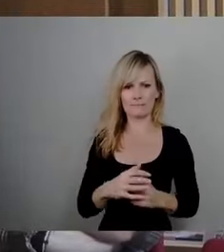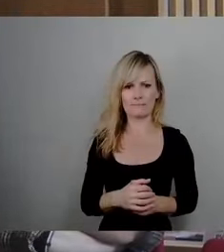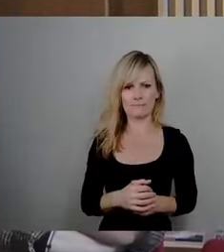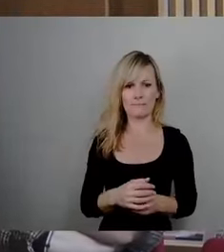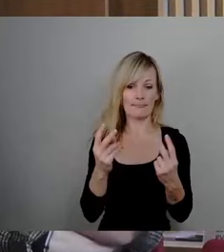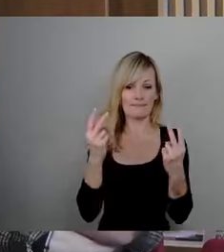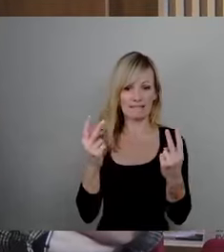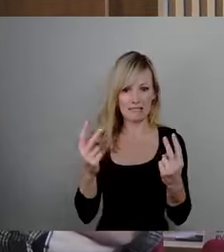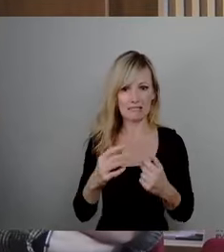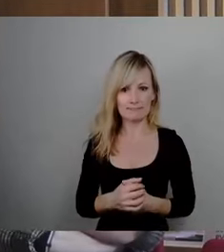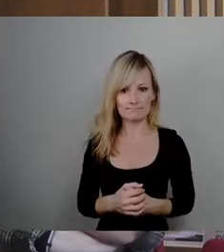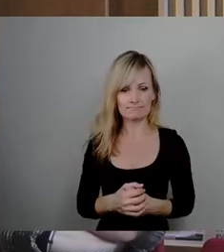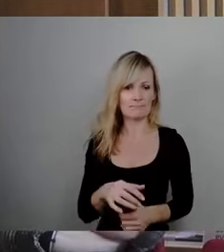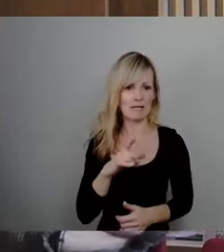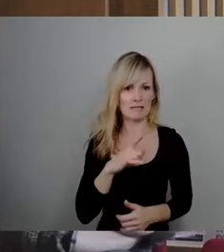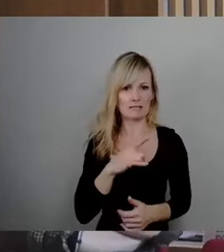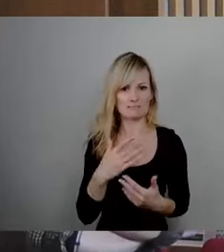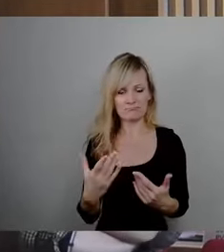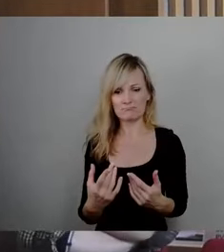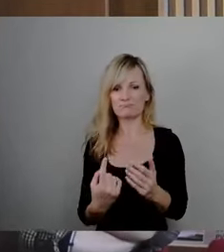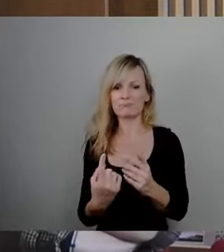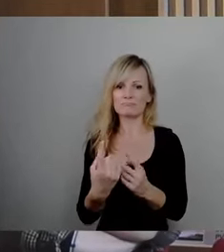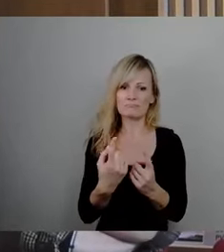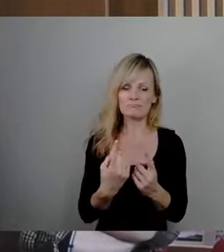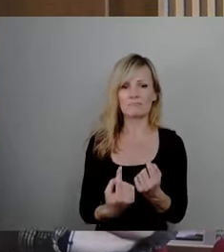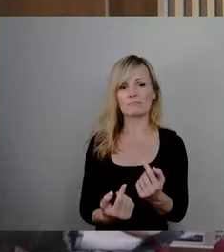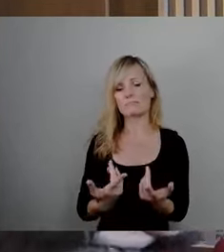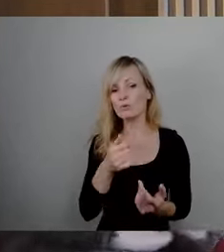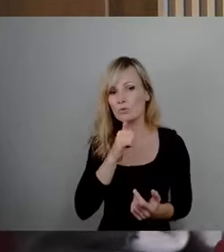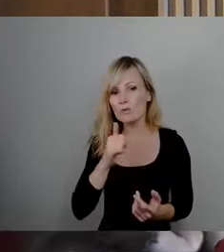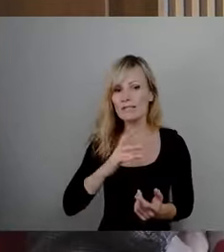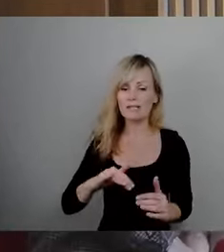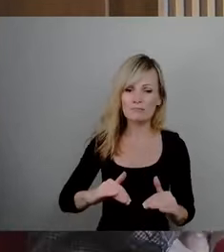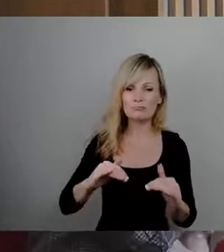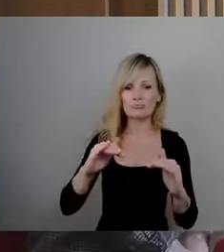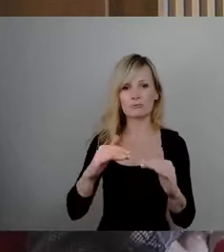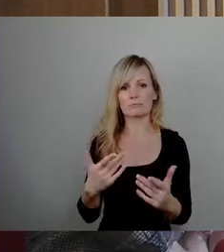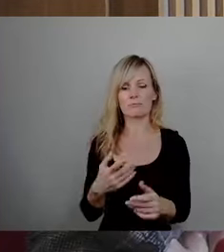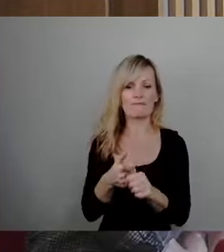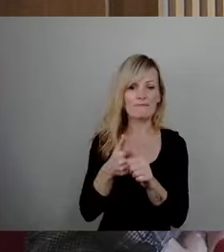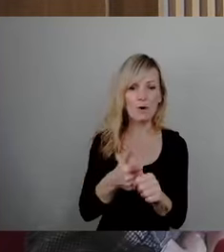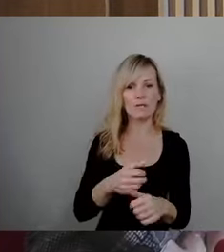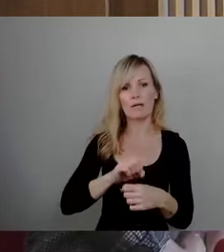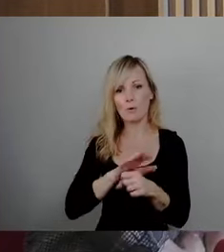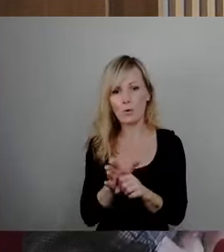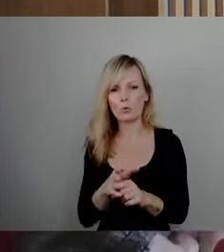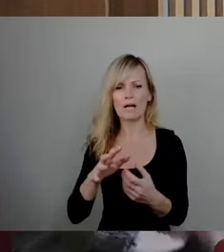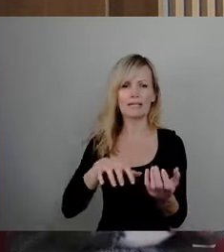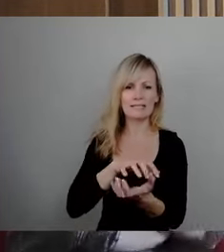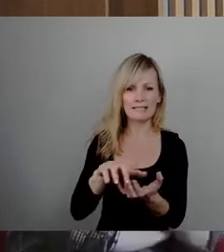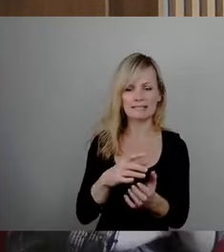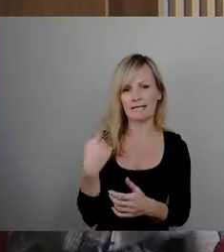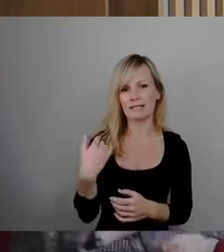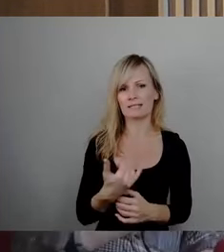präventiv zu begegnen, denen sich die Heranwachsenden gerade in Folgen der Corona-Pandemie, aber auch natürlich der Krisen der letzten Jahre